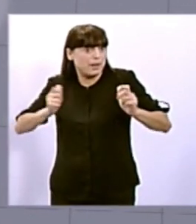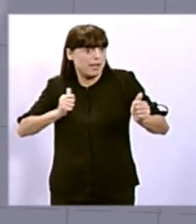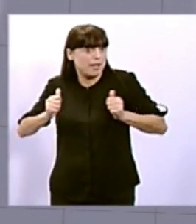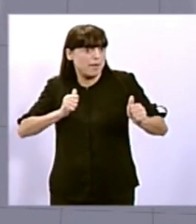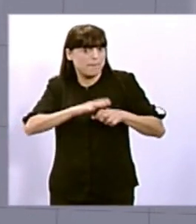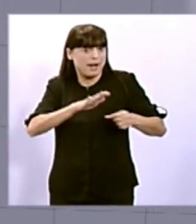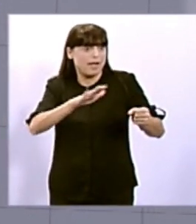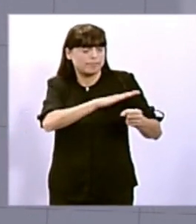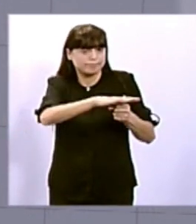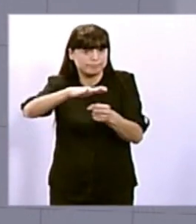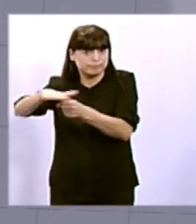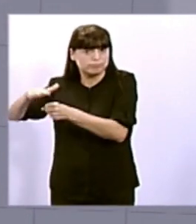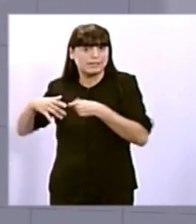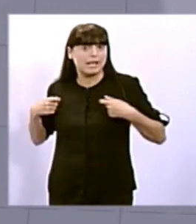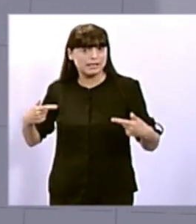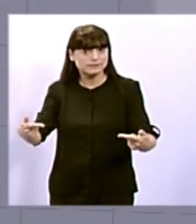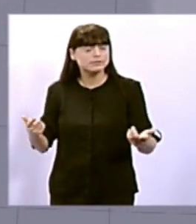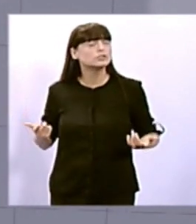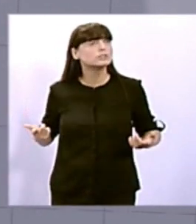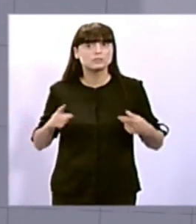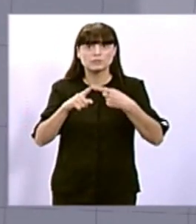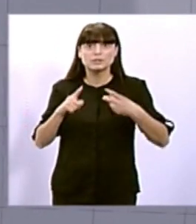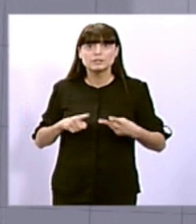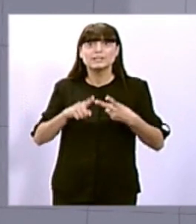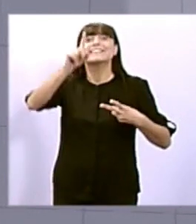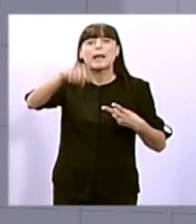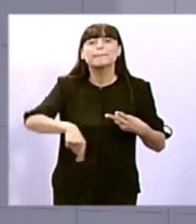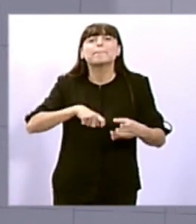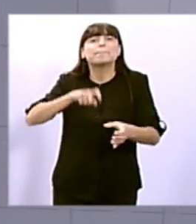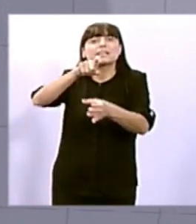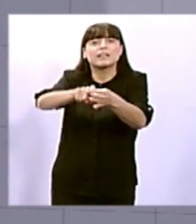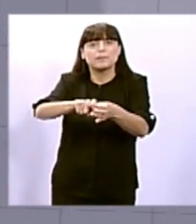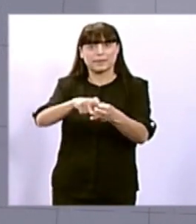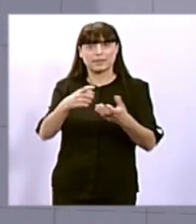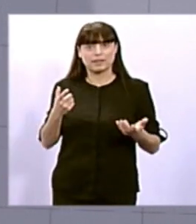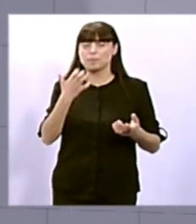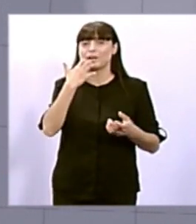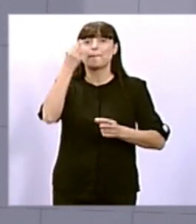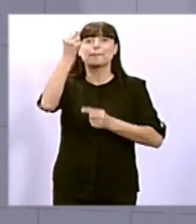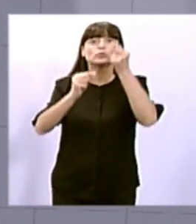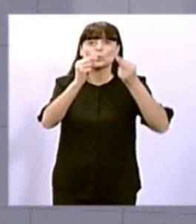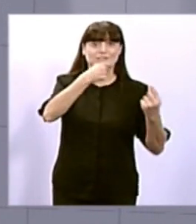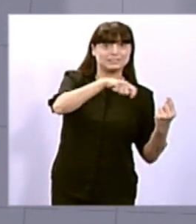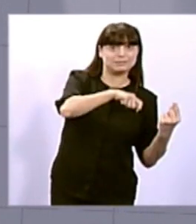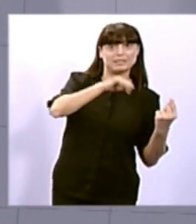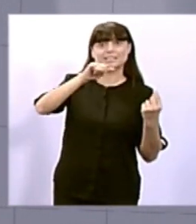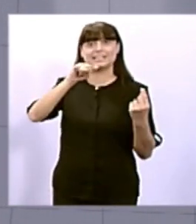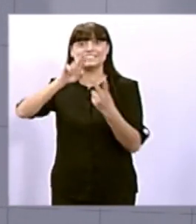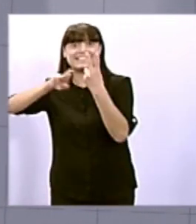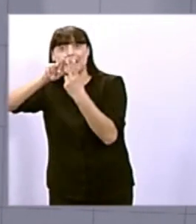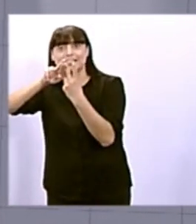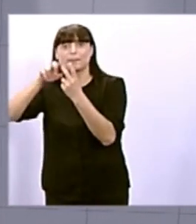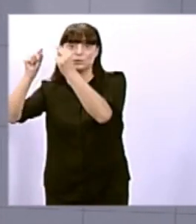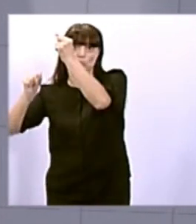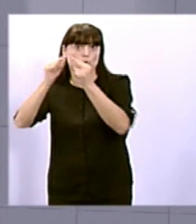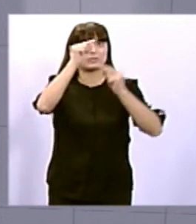la reorganització o repriorització dels pressupostos de l'Estat i de la Generalitat, així com